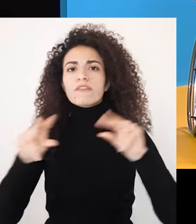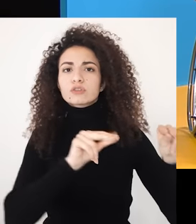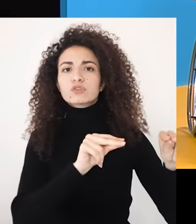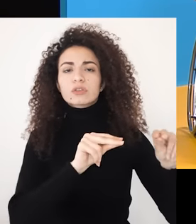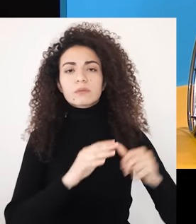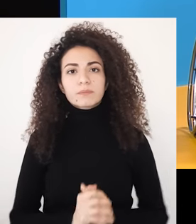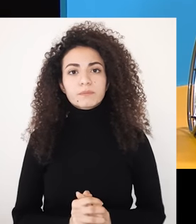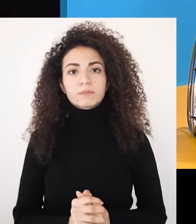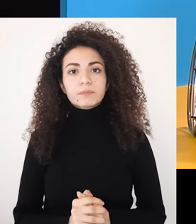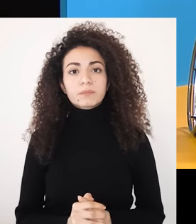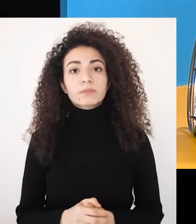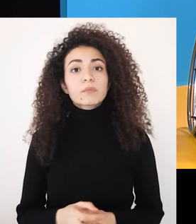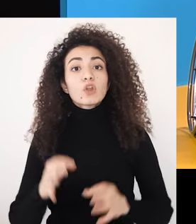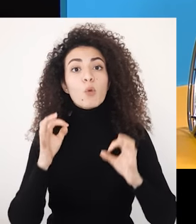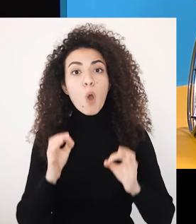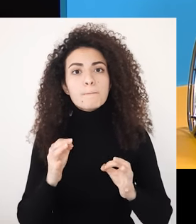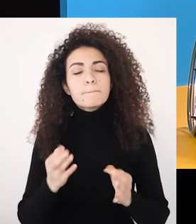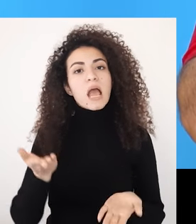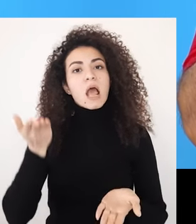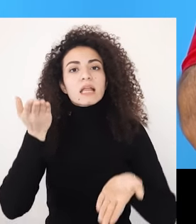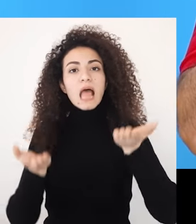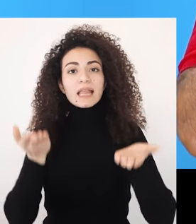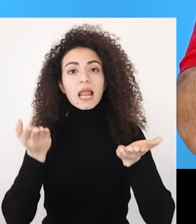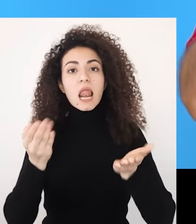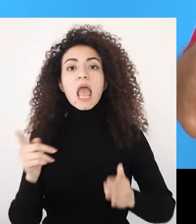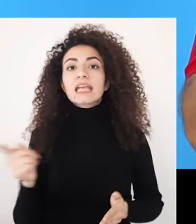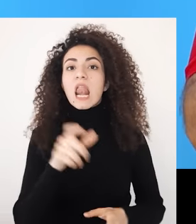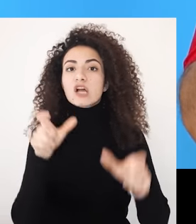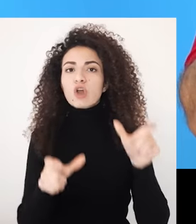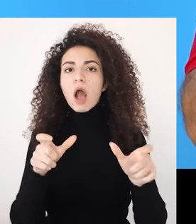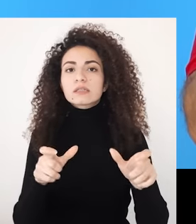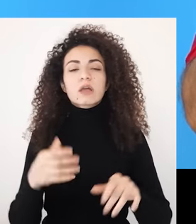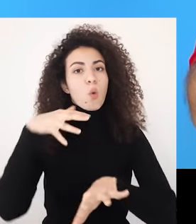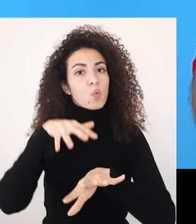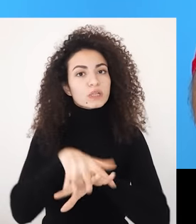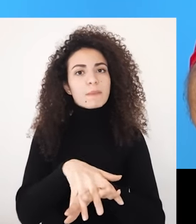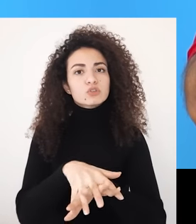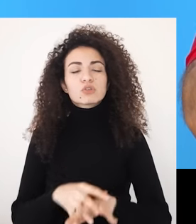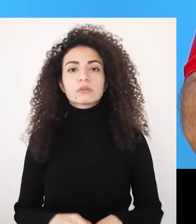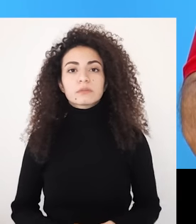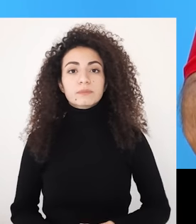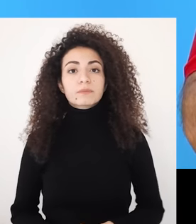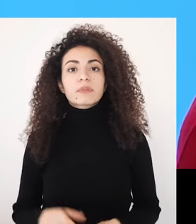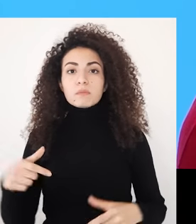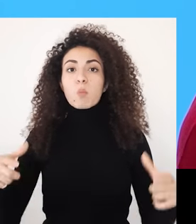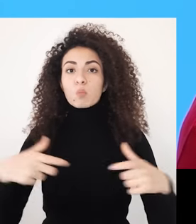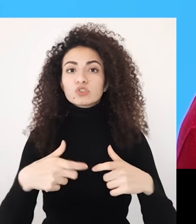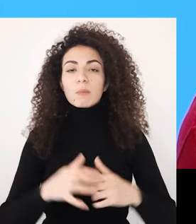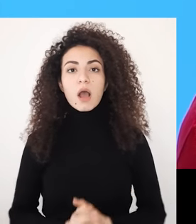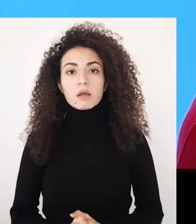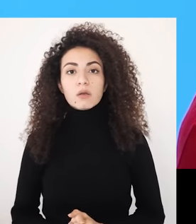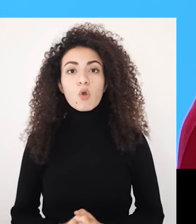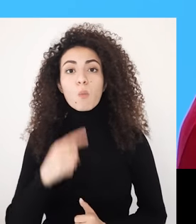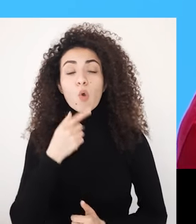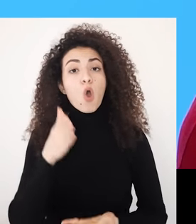الاجتماعي وبيضيف عليه دورونة الإنصاف أي إشراك جميع الناس باختلافهم وخصوصياتهم داخل المجتمع كما أنه